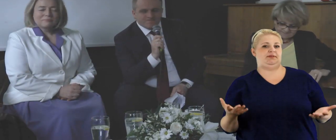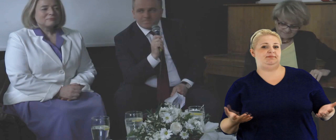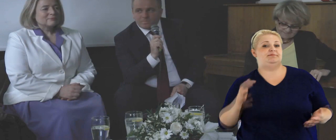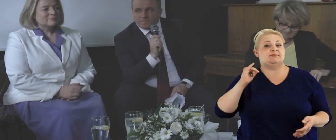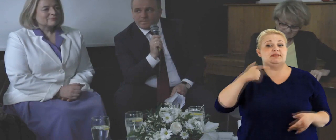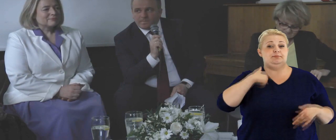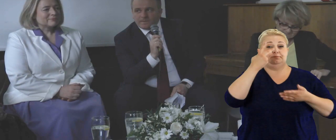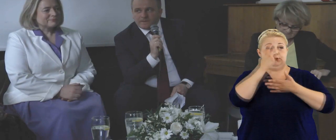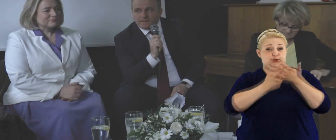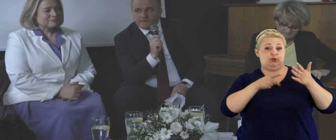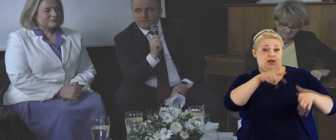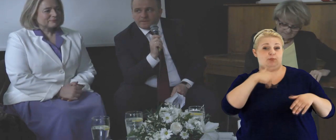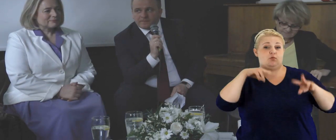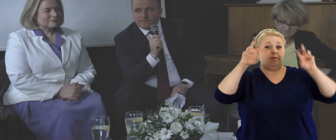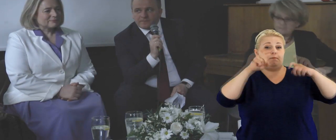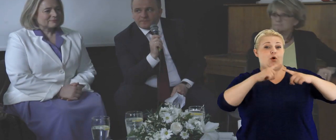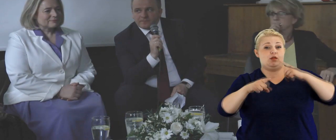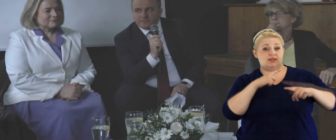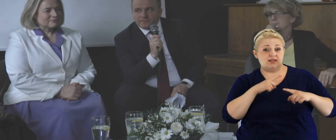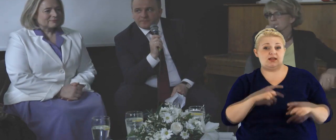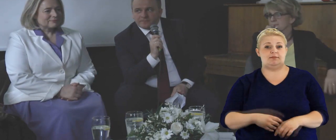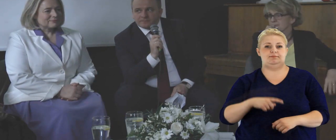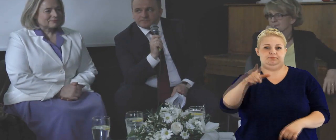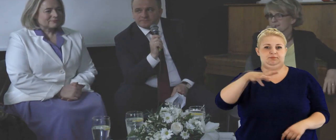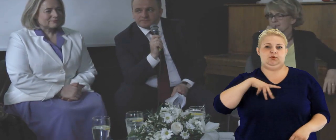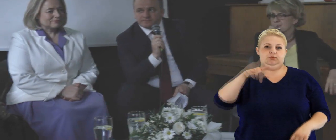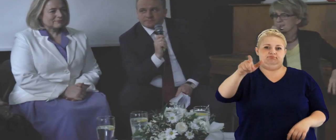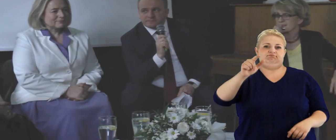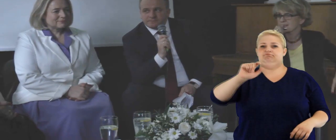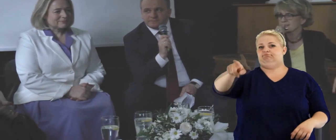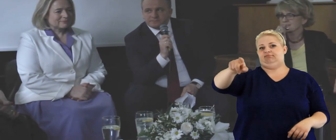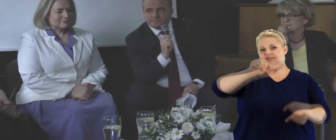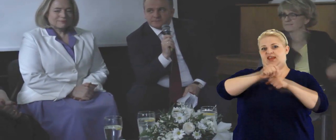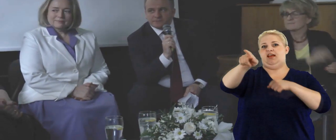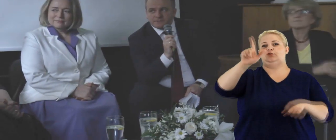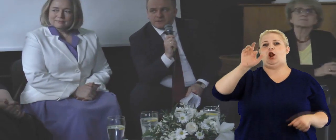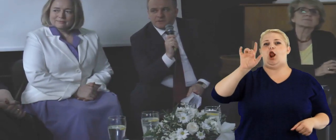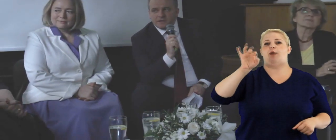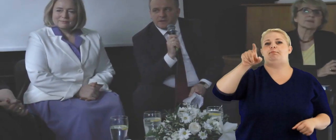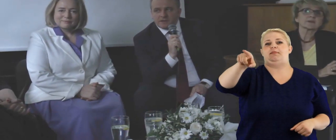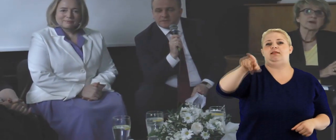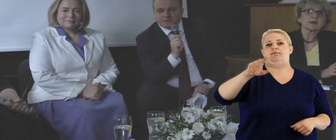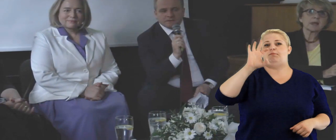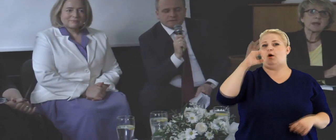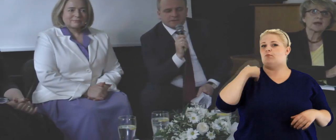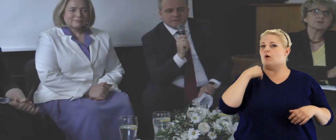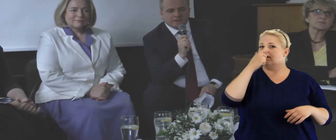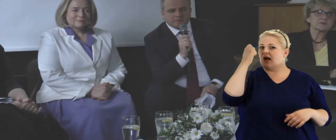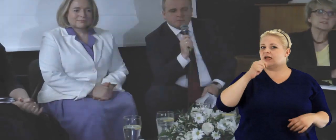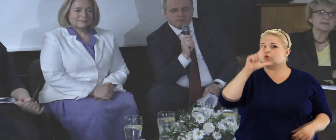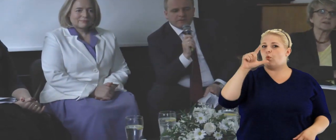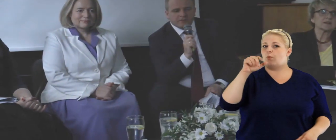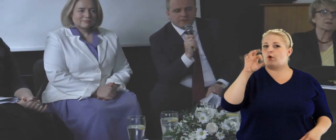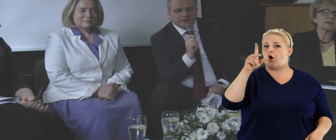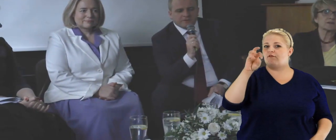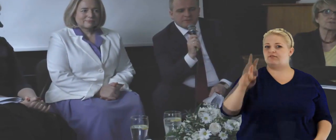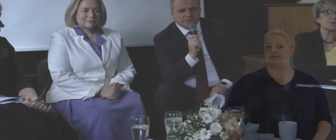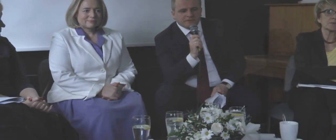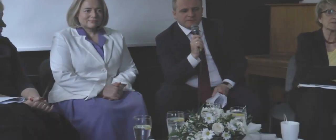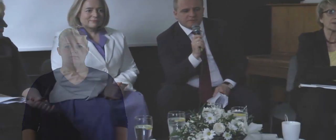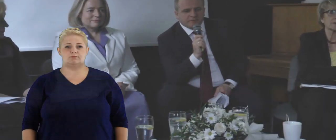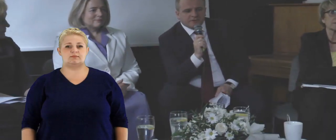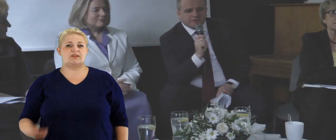to z kolei w polityce był, że pan sam został trochę uszyknięty lobbystą, bo to chodziło o gaz łupkowy, że pan właśnie... A, tak, tak, tak, bo ja w ogóle